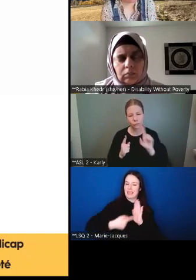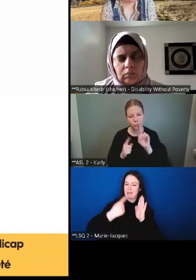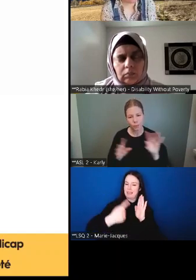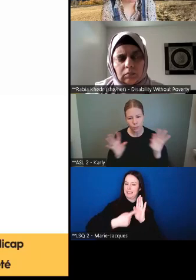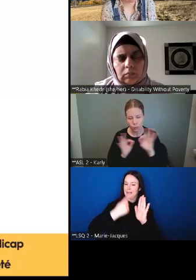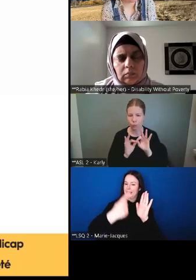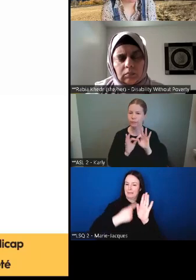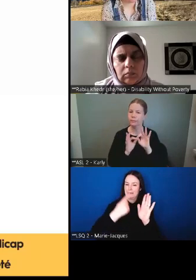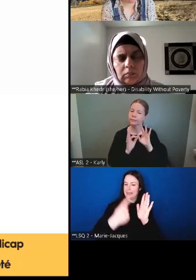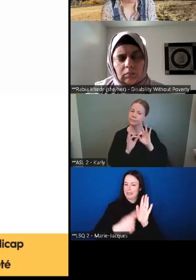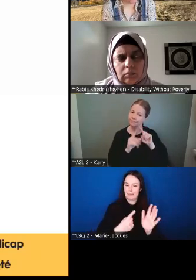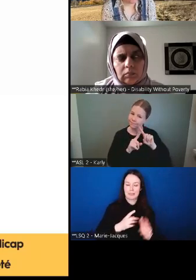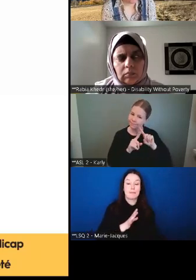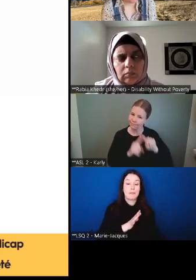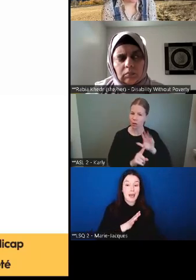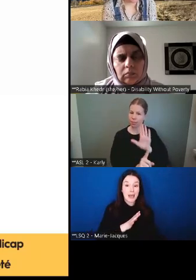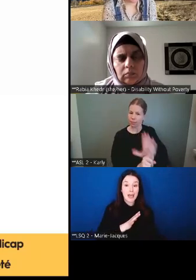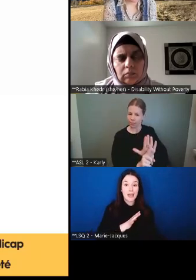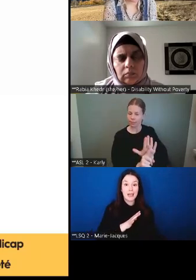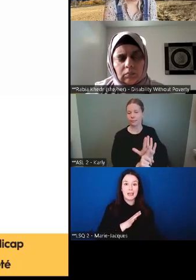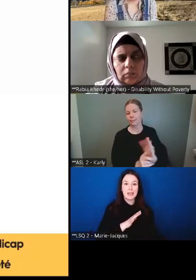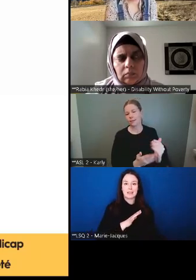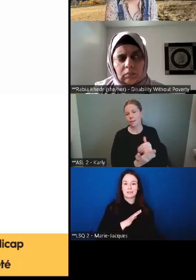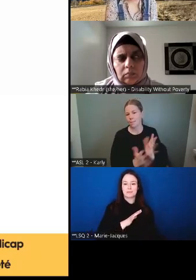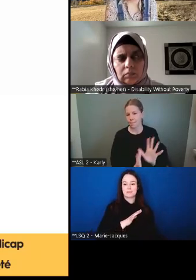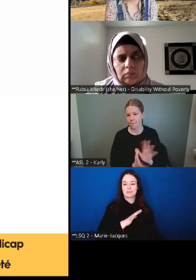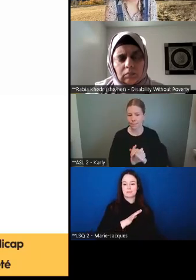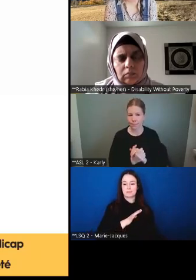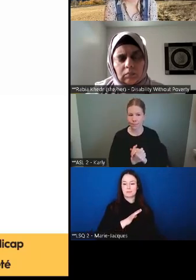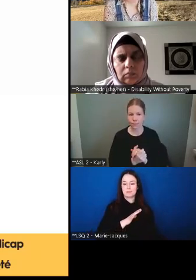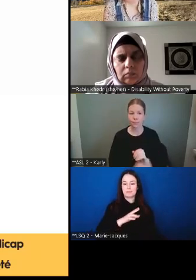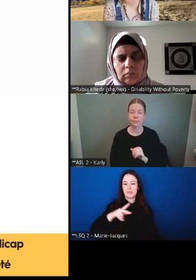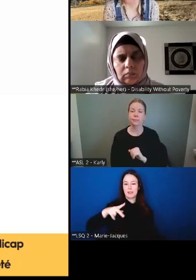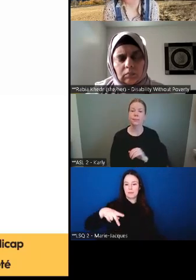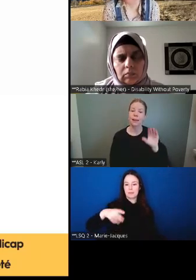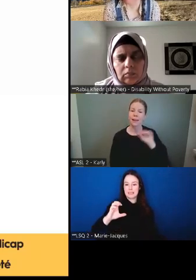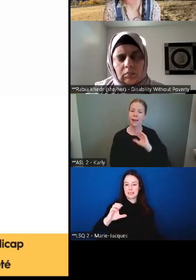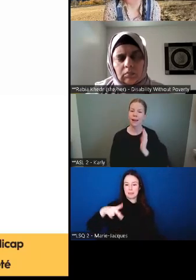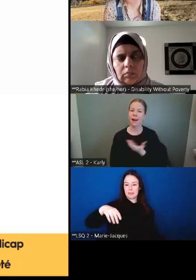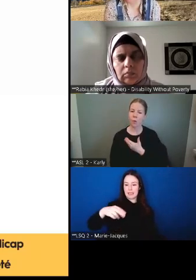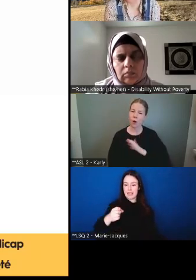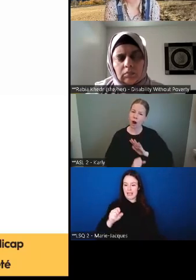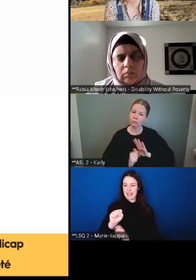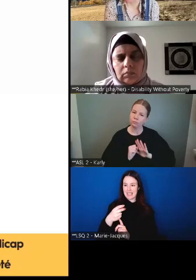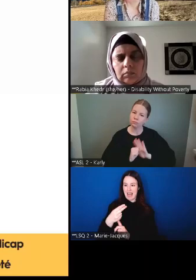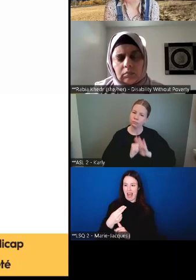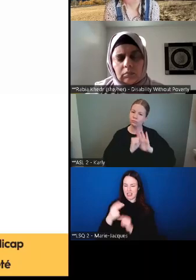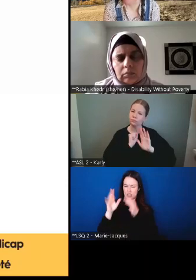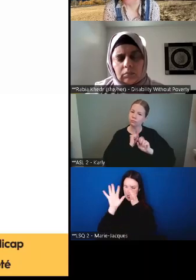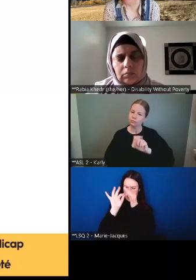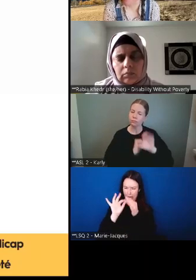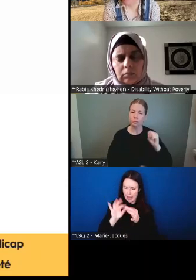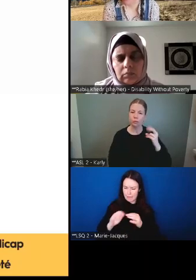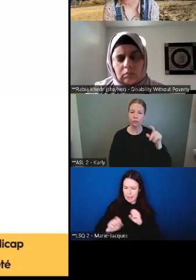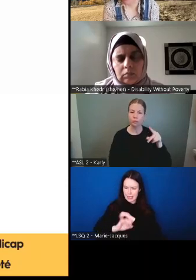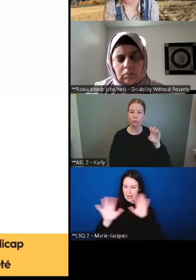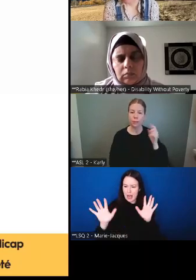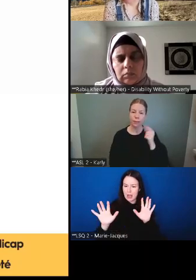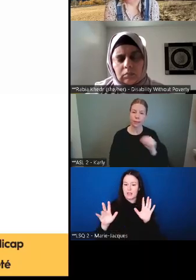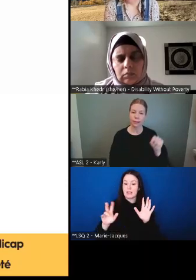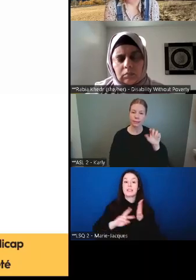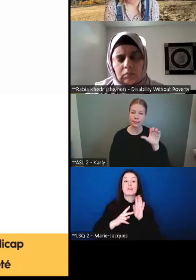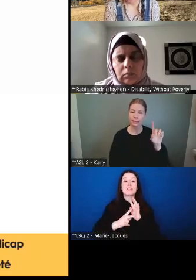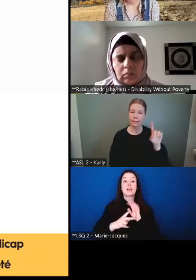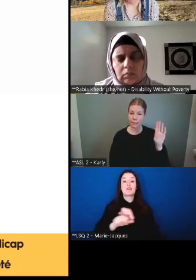définir la PCPSH nous a permis de dire, plutôt que ce soit seulement